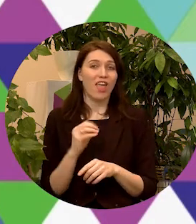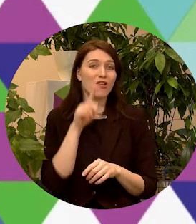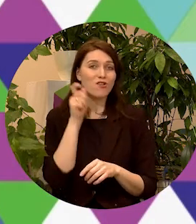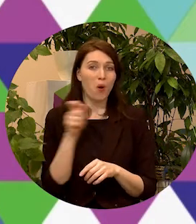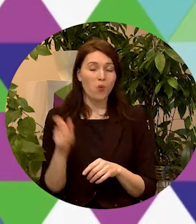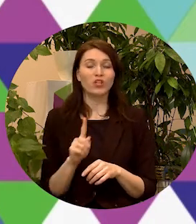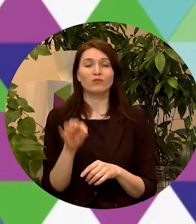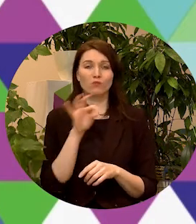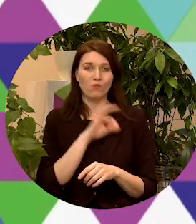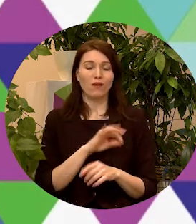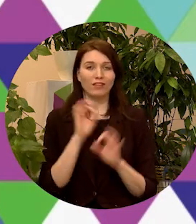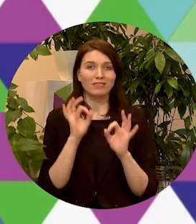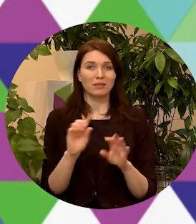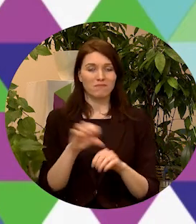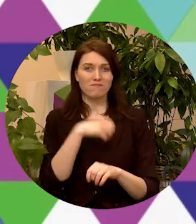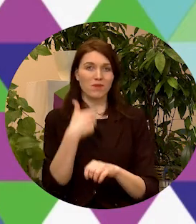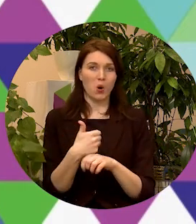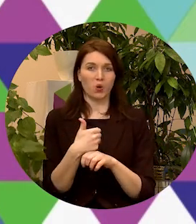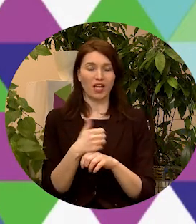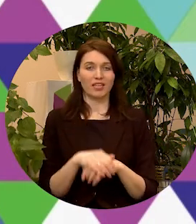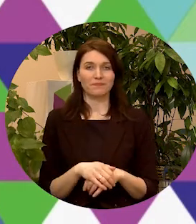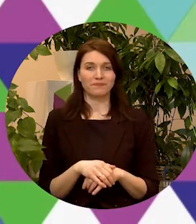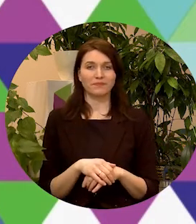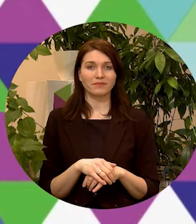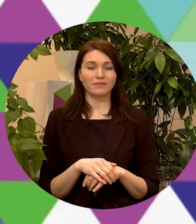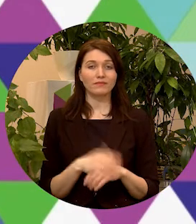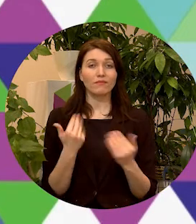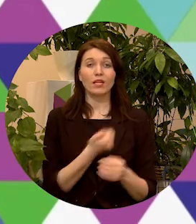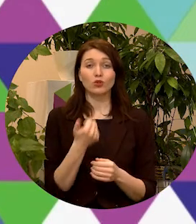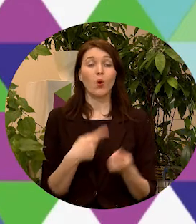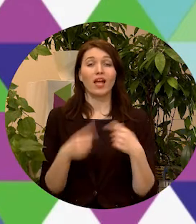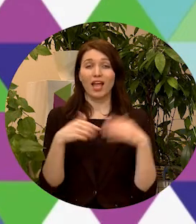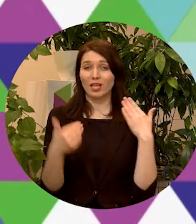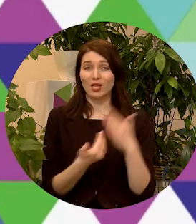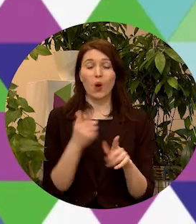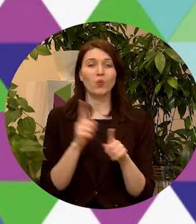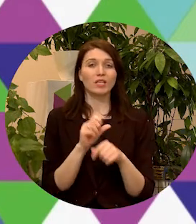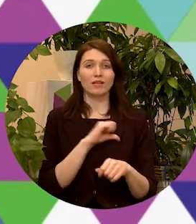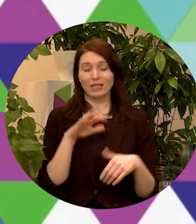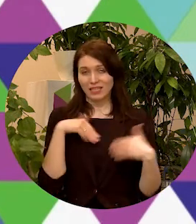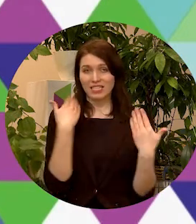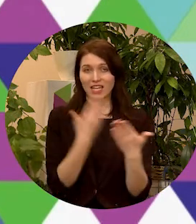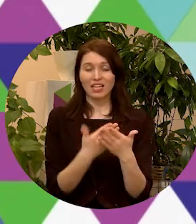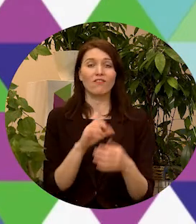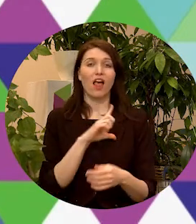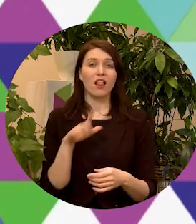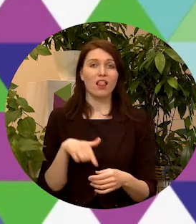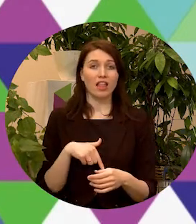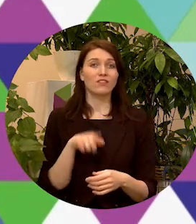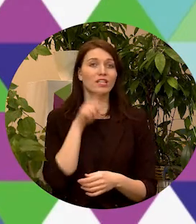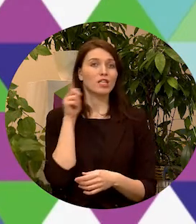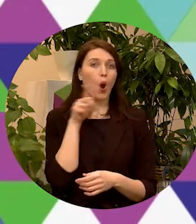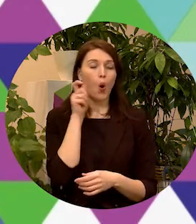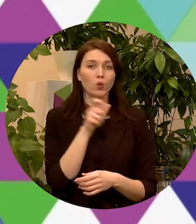pelnījuši būt par prioritāti. Šogad tiks atjaunot arī iniciatīva Latvijas